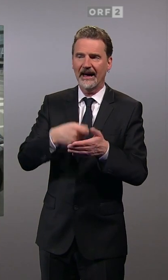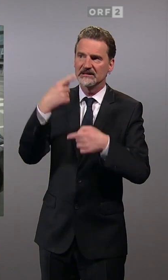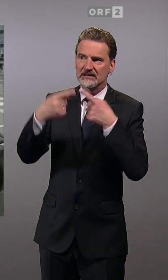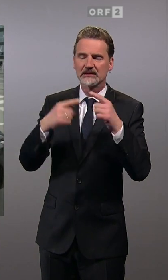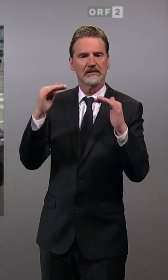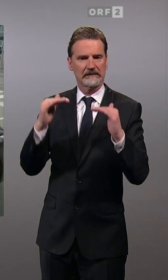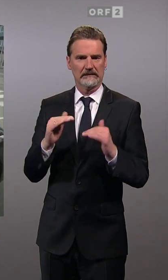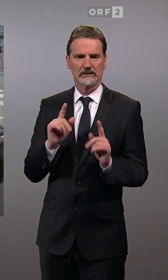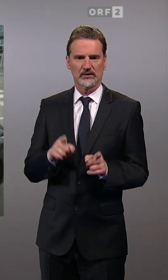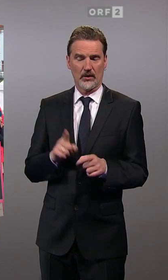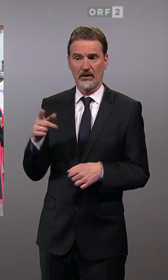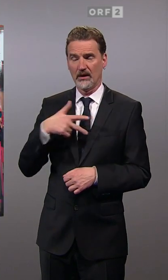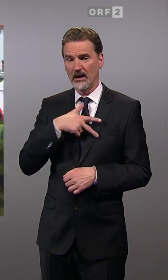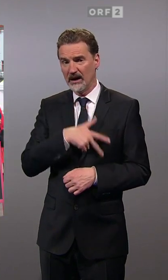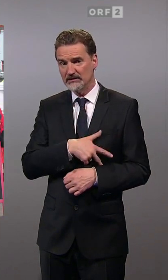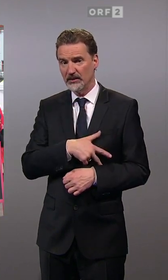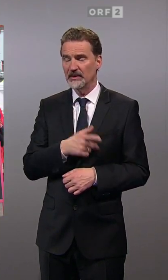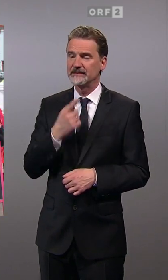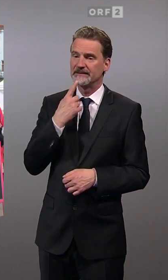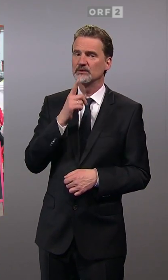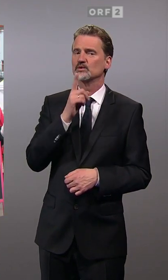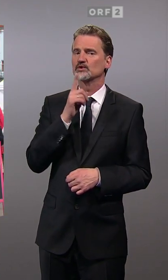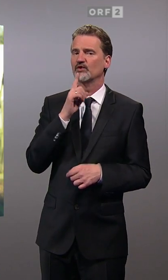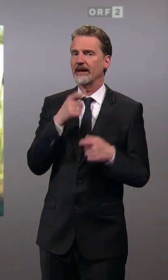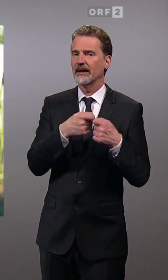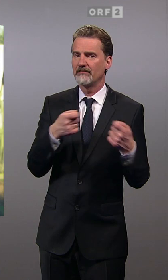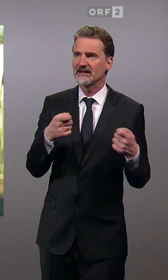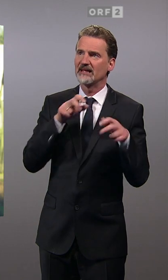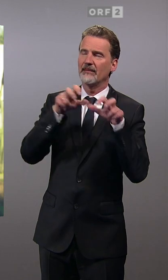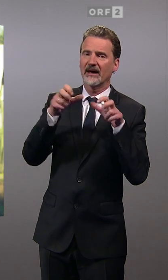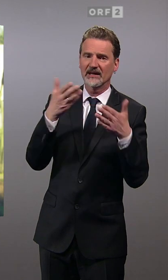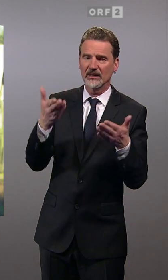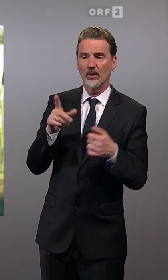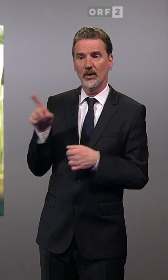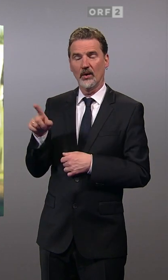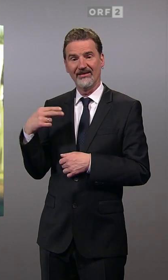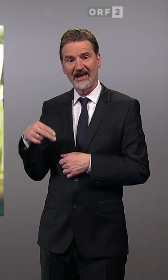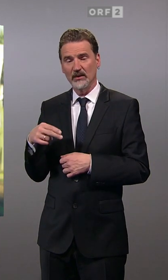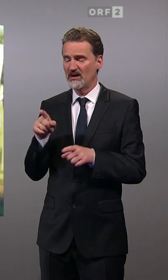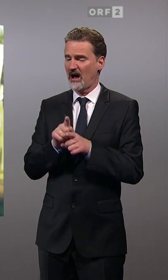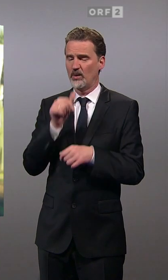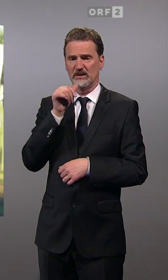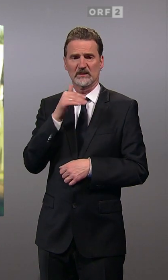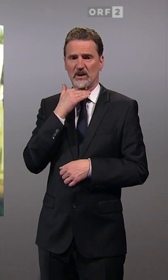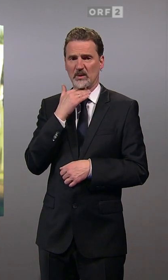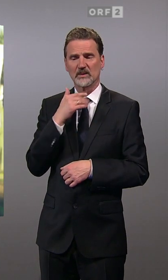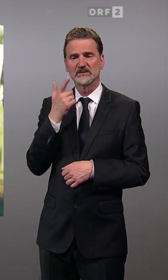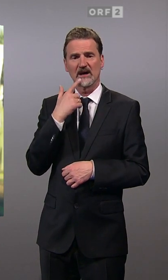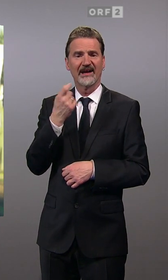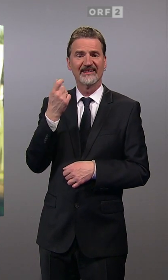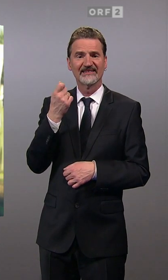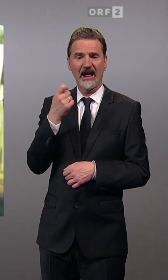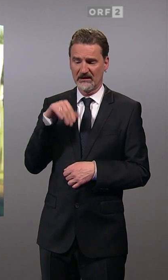Den Sozialdemokraten waren die Maßnahmen zu wenig, den Neos zu ungenau. Geld allein zu verteilen mit der Gießkanne, das ist ja noch keine